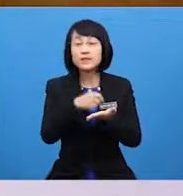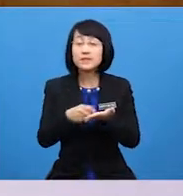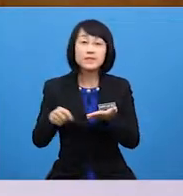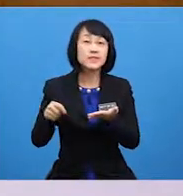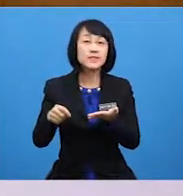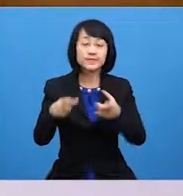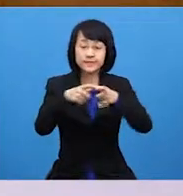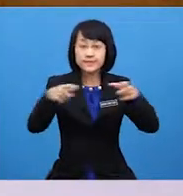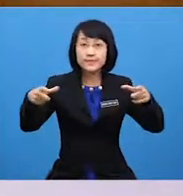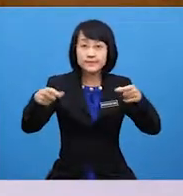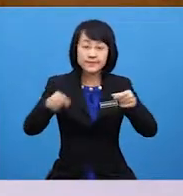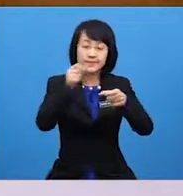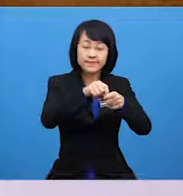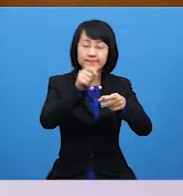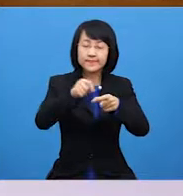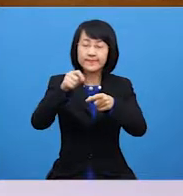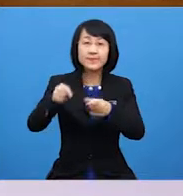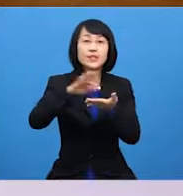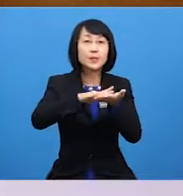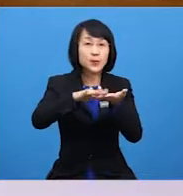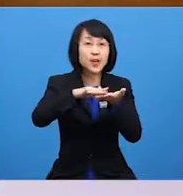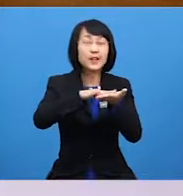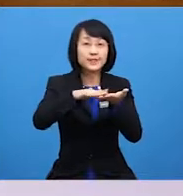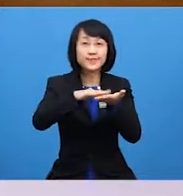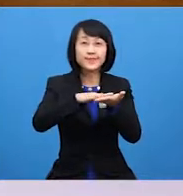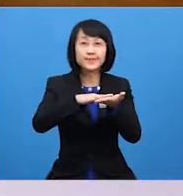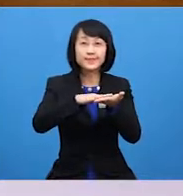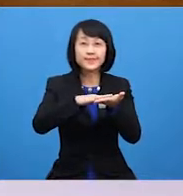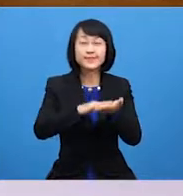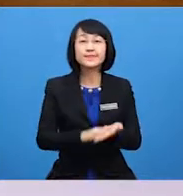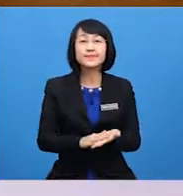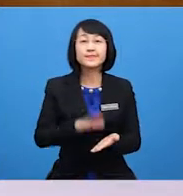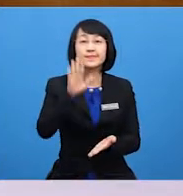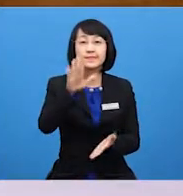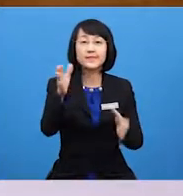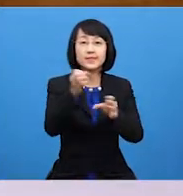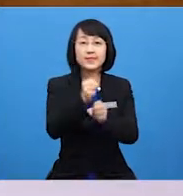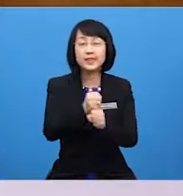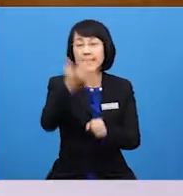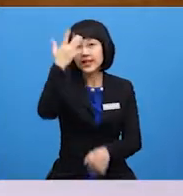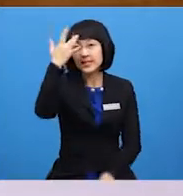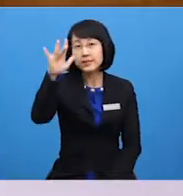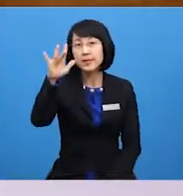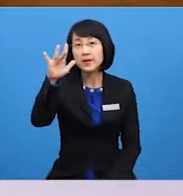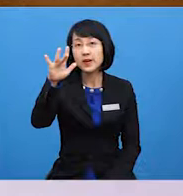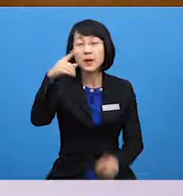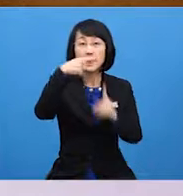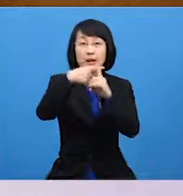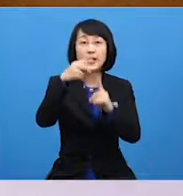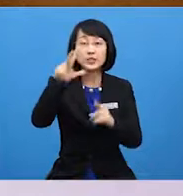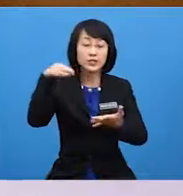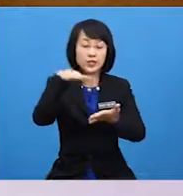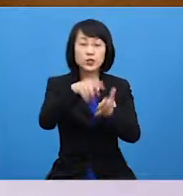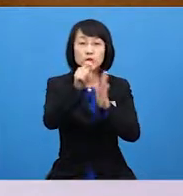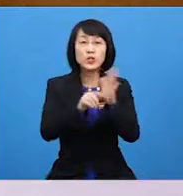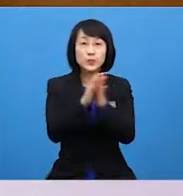slate and stylus, brailleur as well as your Get Smart Plus 3 students book Ready with